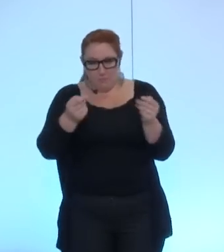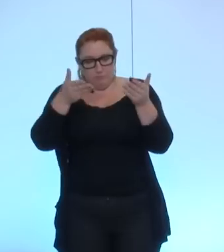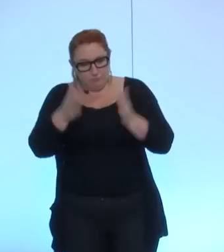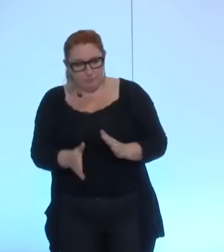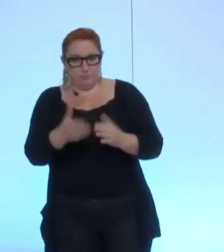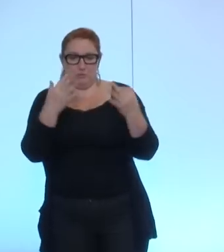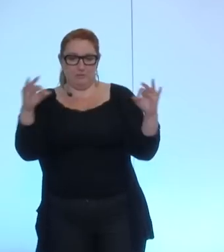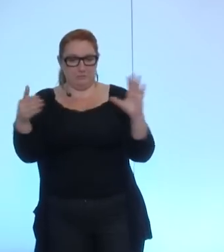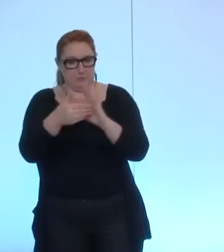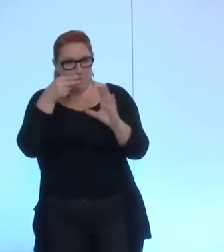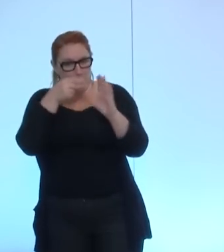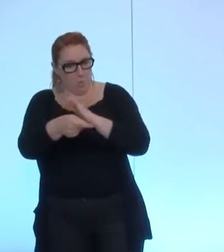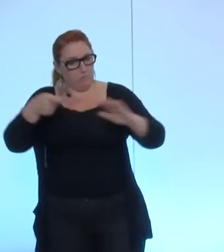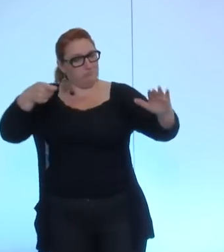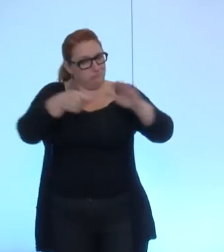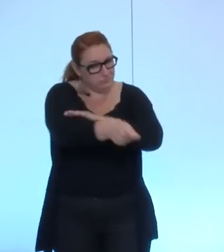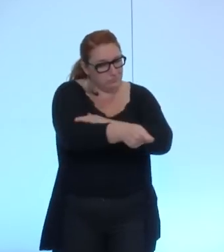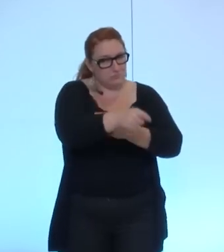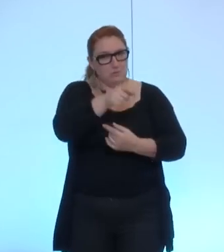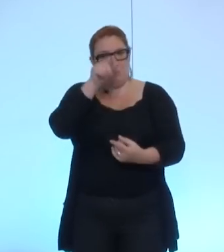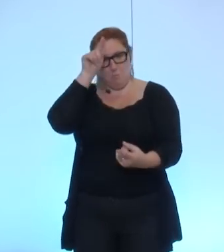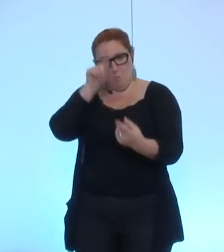venir en aide aux populations d'Irak